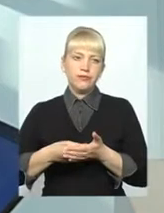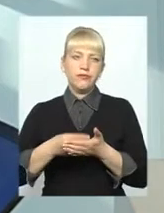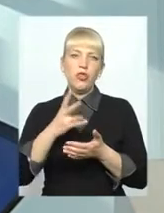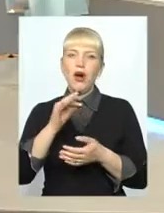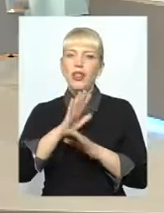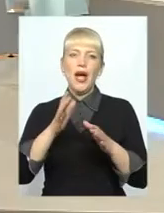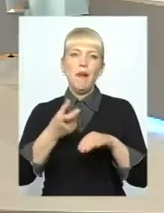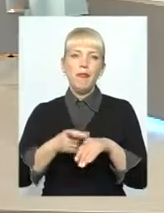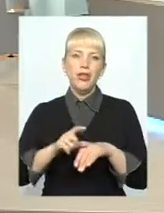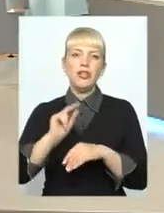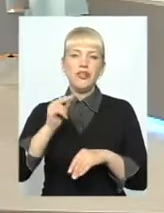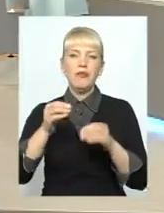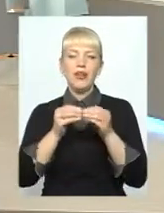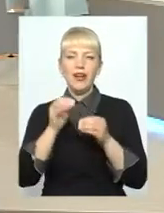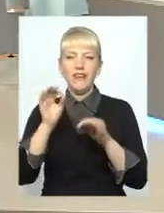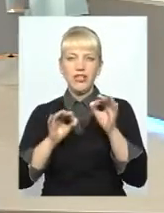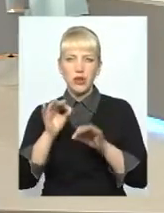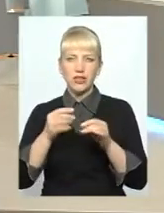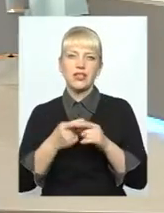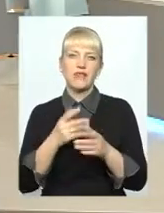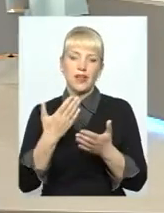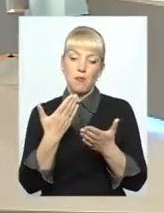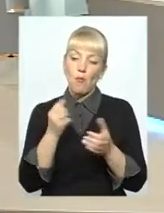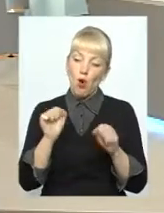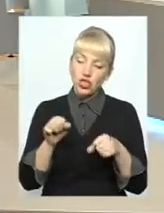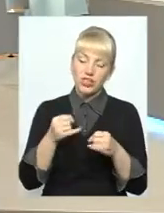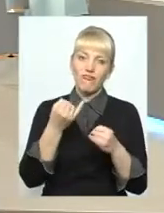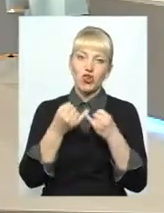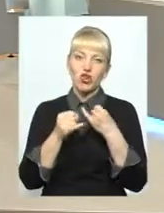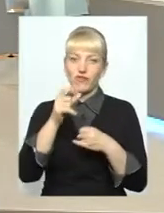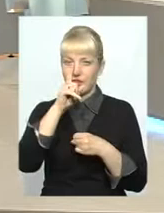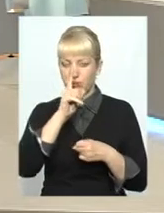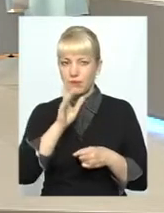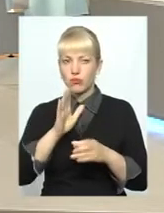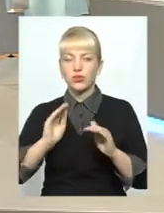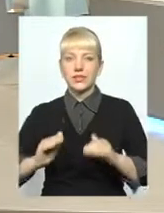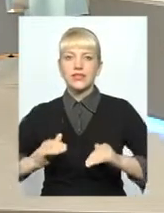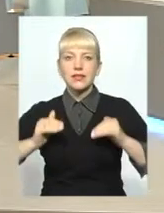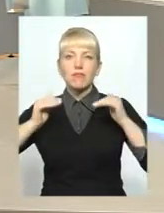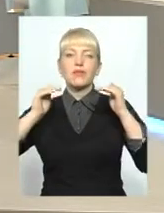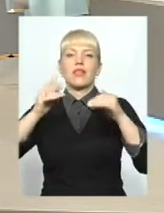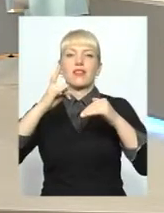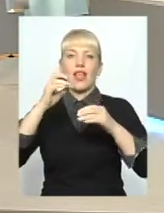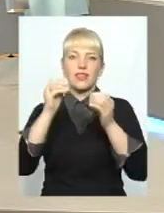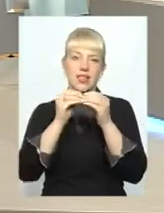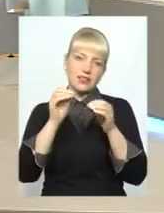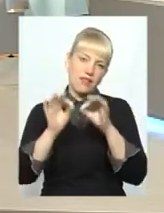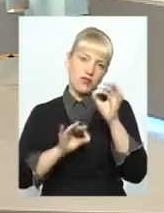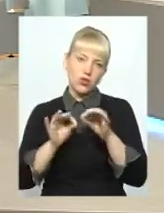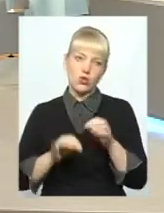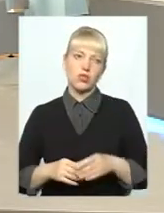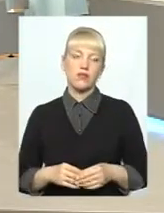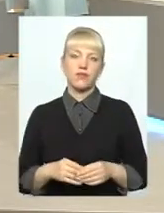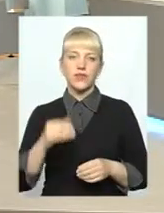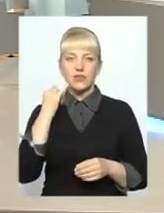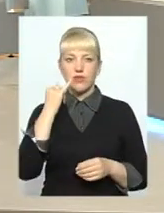10%. Тобто, в жовтні місяці, можливо, буде збільшення ще на 10%. У нас є ще